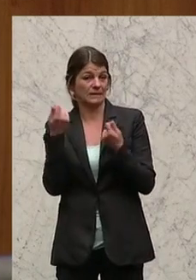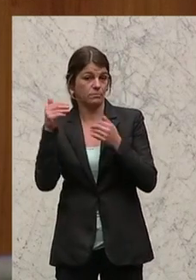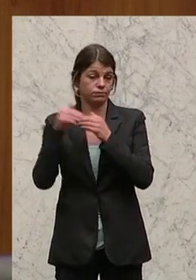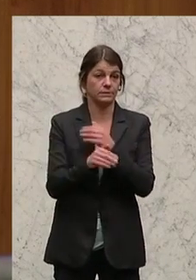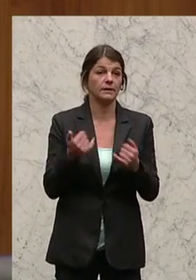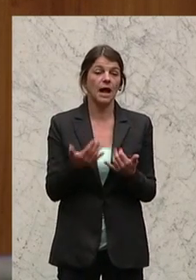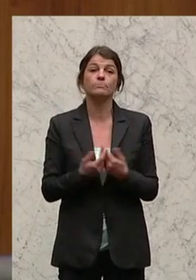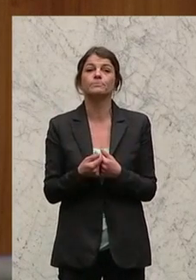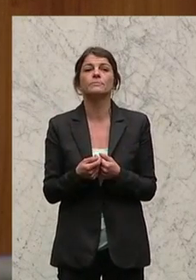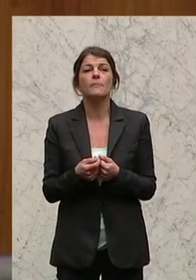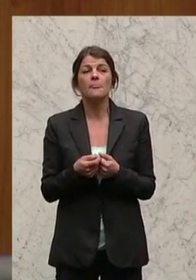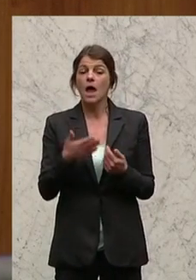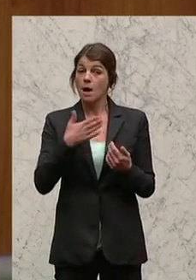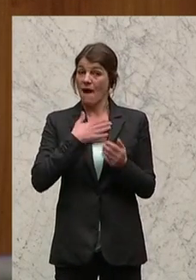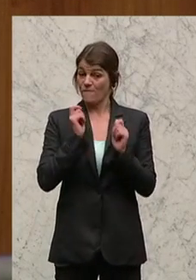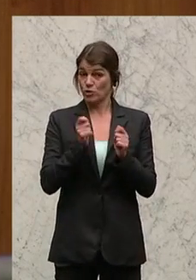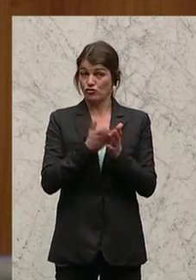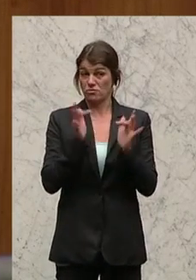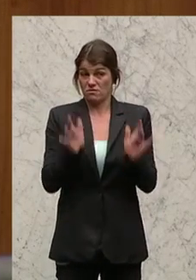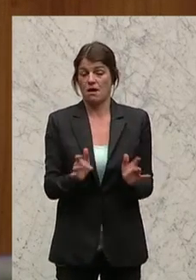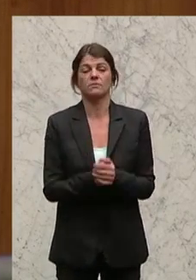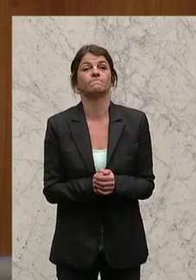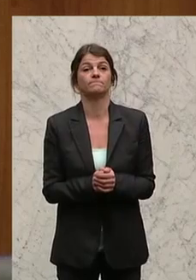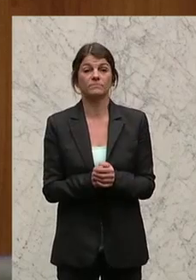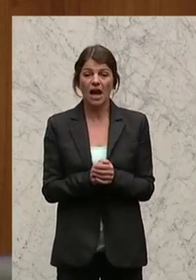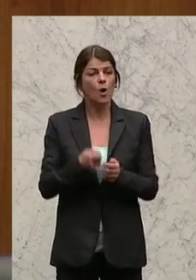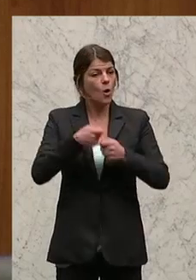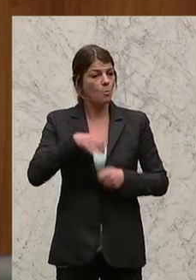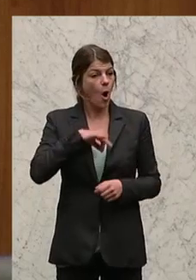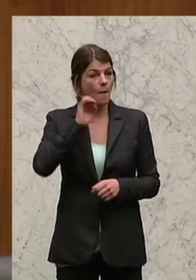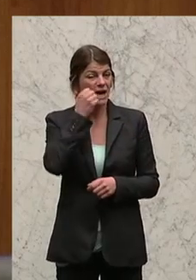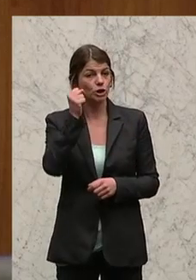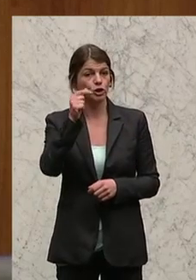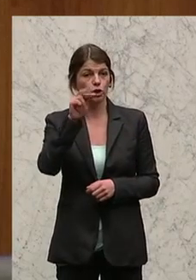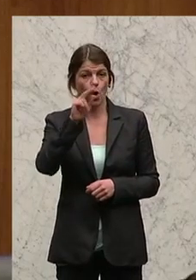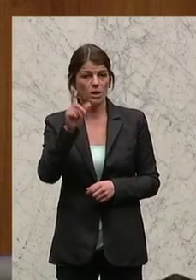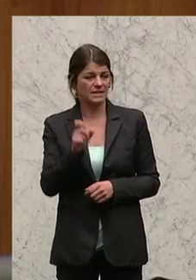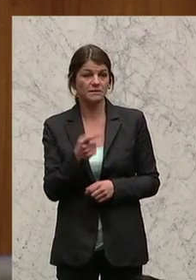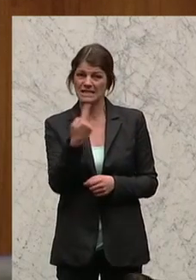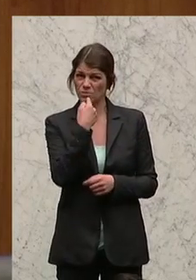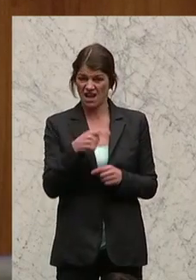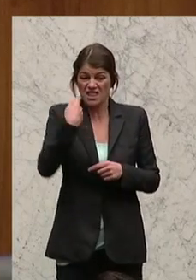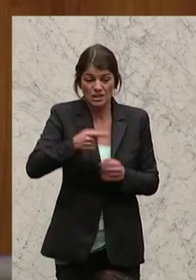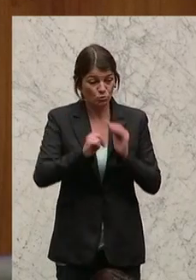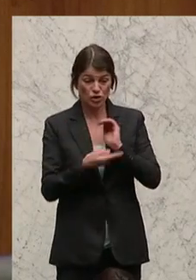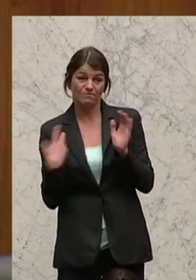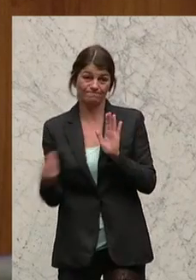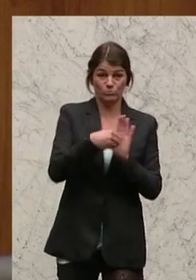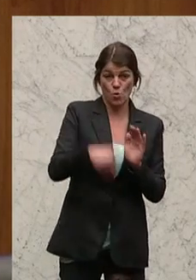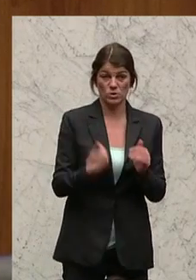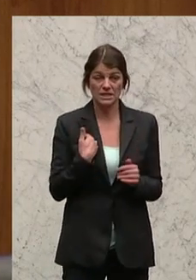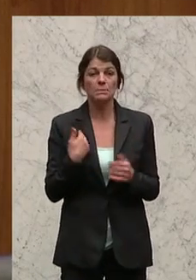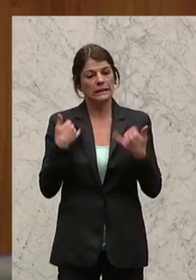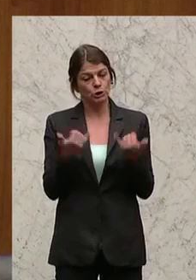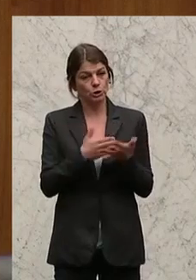mein Vorschlag liegt auf dem Tisch. Und weil der Herr Klubobmann-Strolz gemeint hat, wir müssen das im nächsten Budget drinnen haben, jetzt haben wir